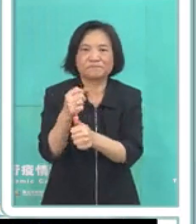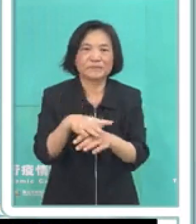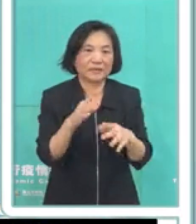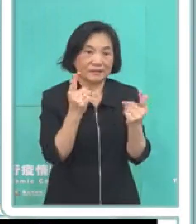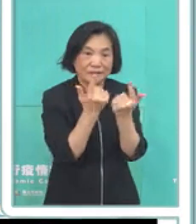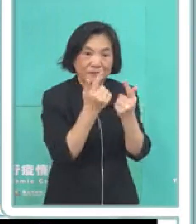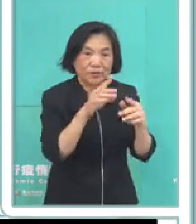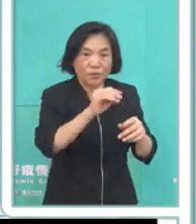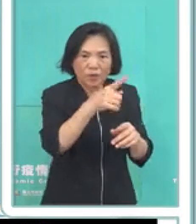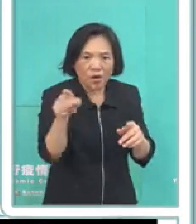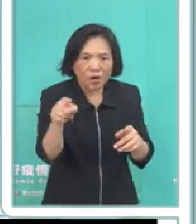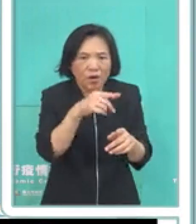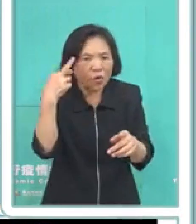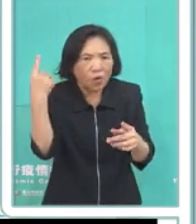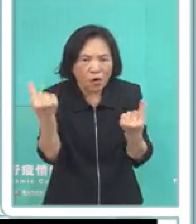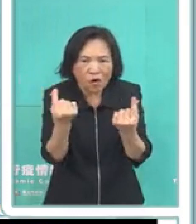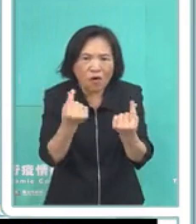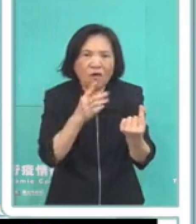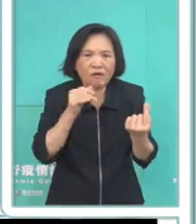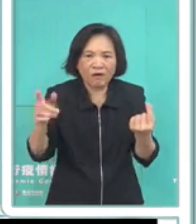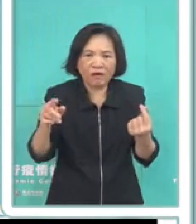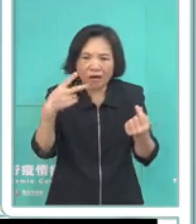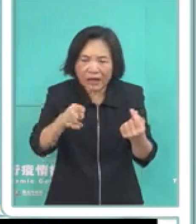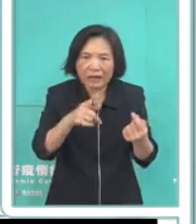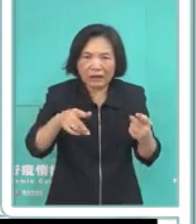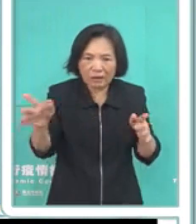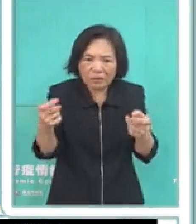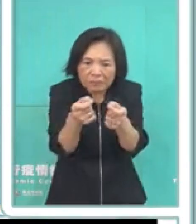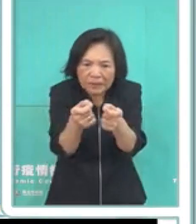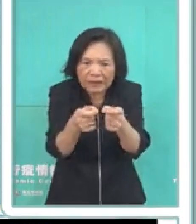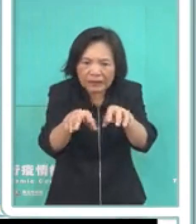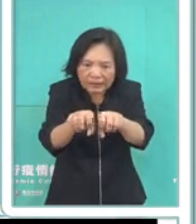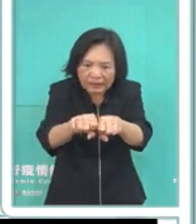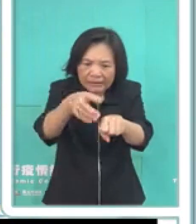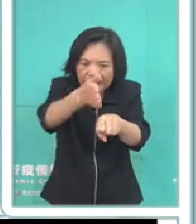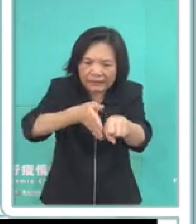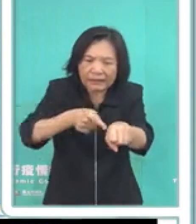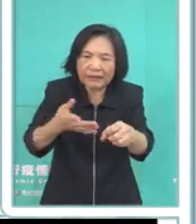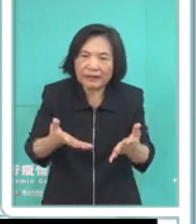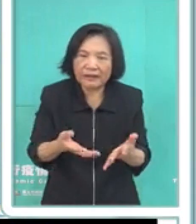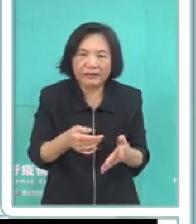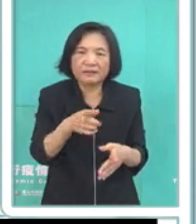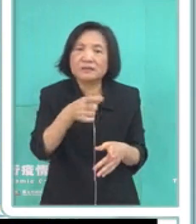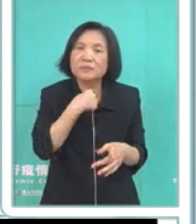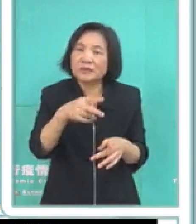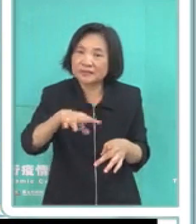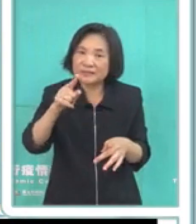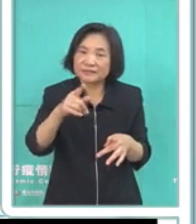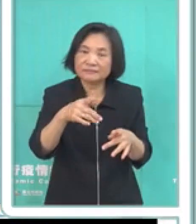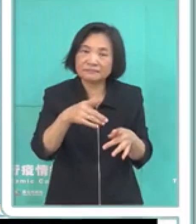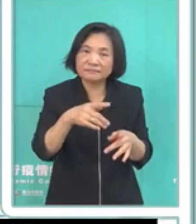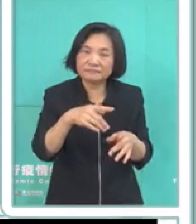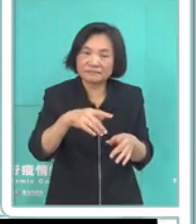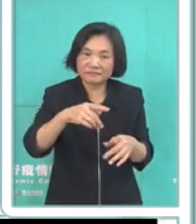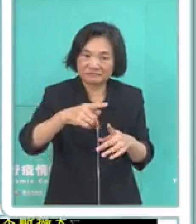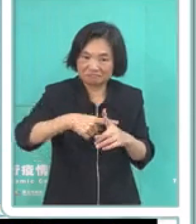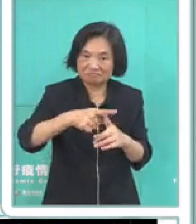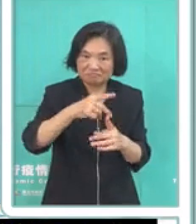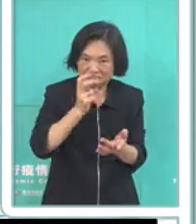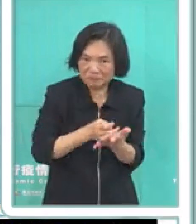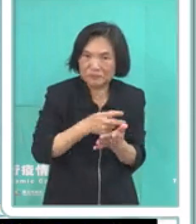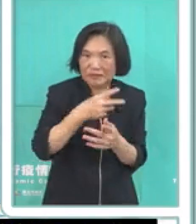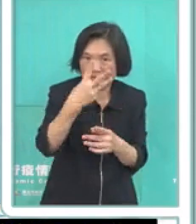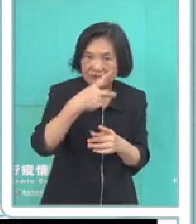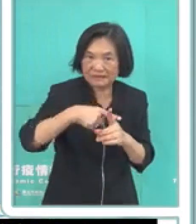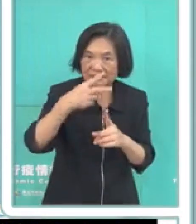的台北市萬華區是只有一橋之隔 那市長是不是會認為說應該先進行區域性的三級管制才會比較